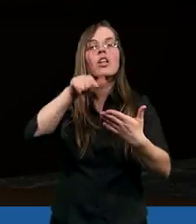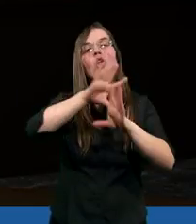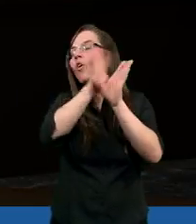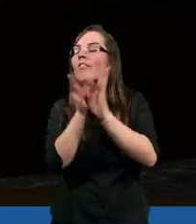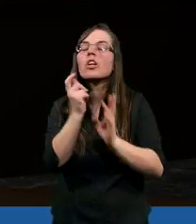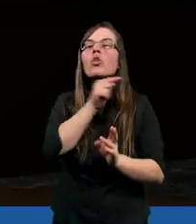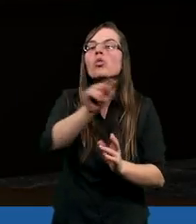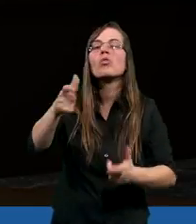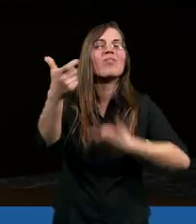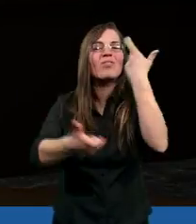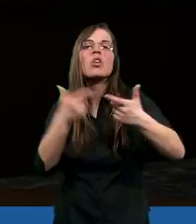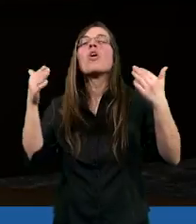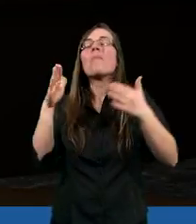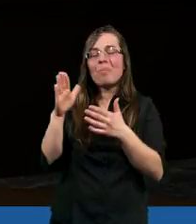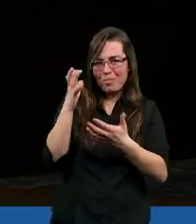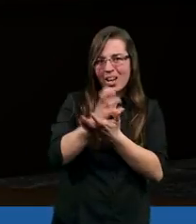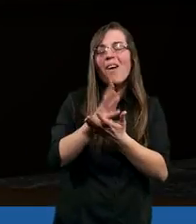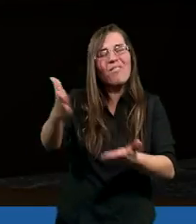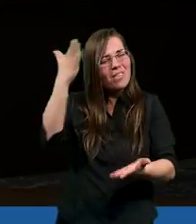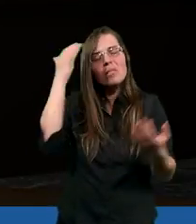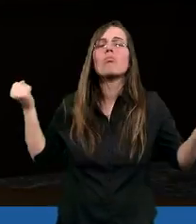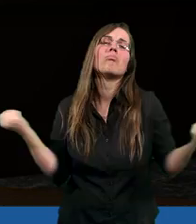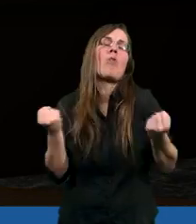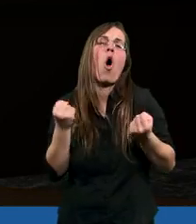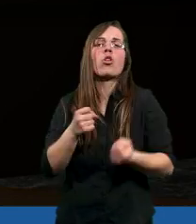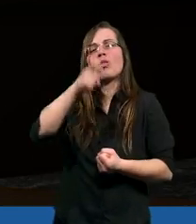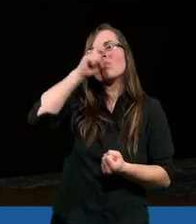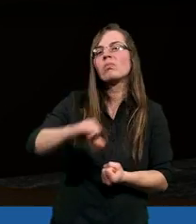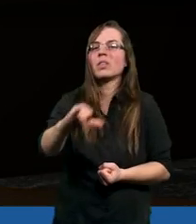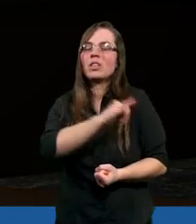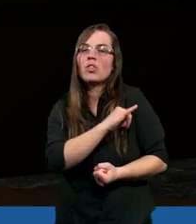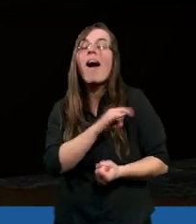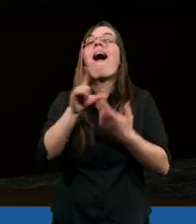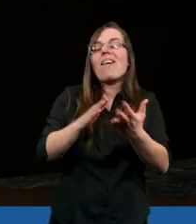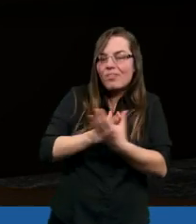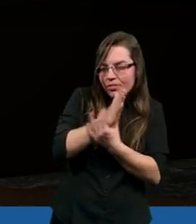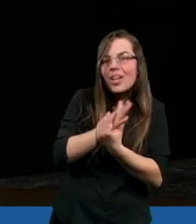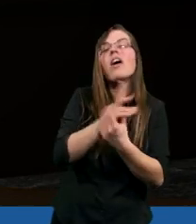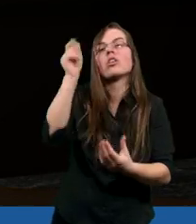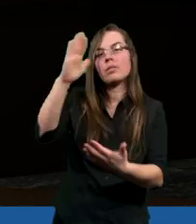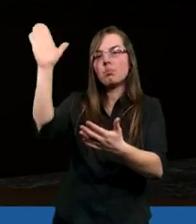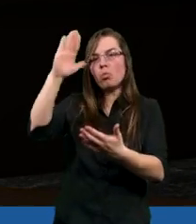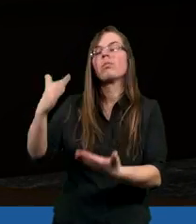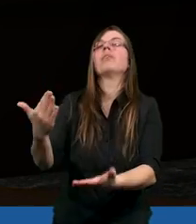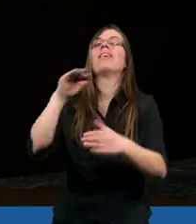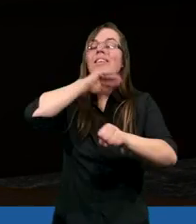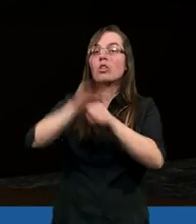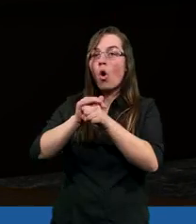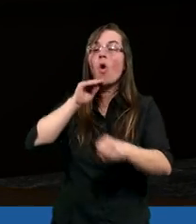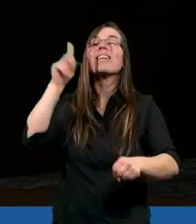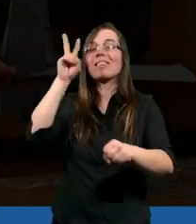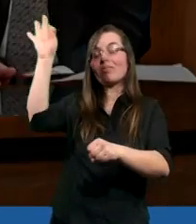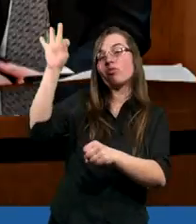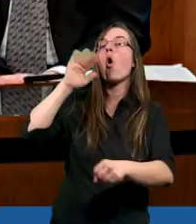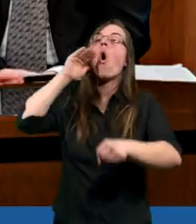to wszystko, co on zrobił. Jakub wiedział, jak zgrzeszył, wiedział, jak źle zrobił, ale wierzył w to, że Bóg zgodnie z obietnicą może mu